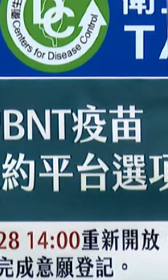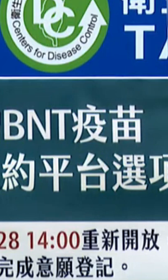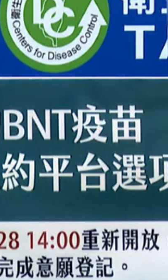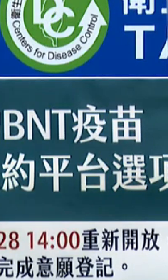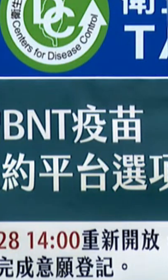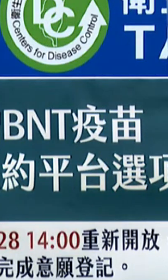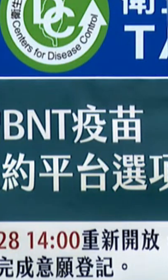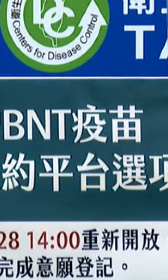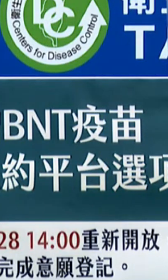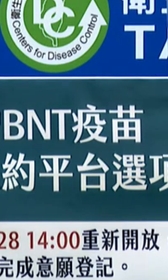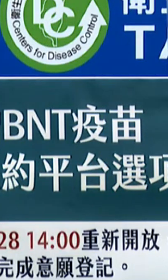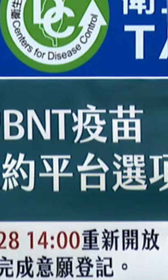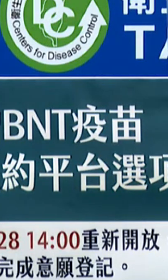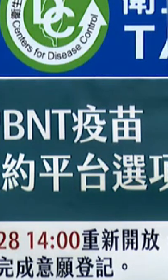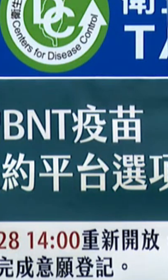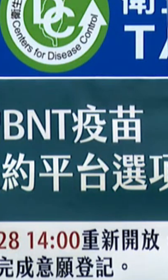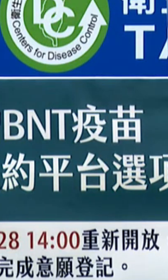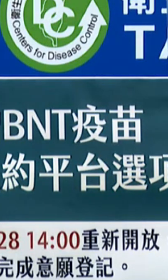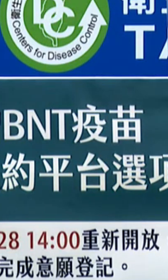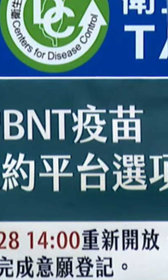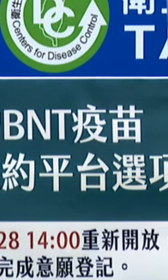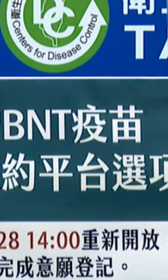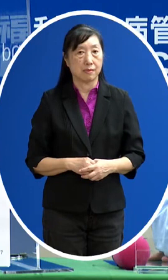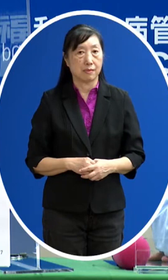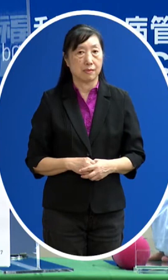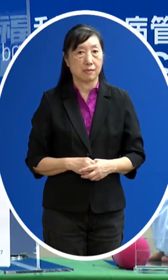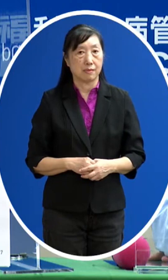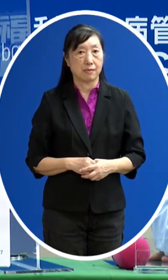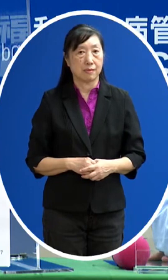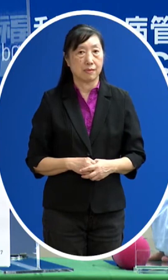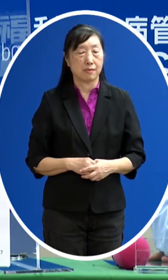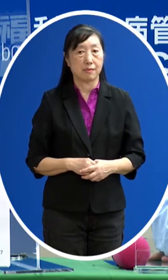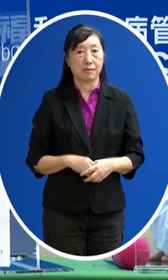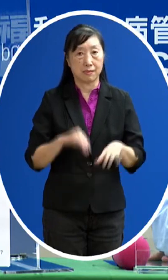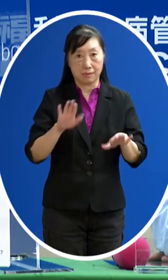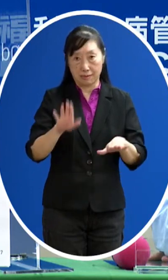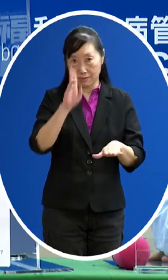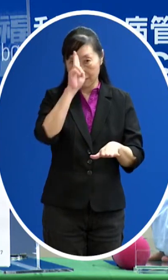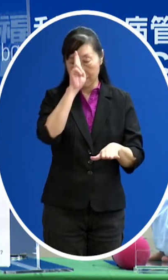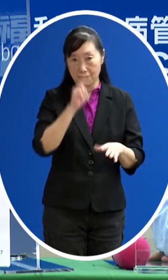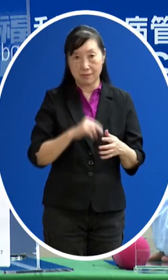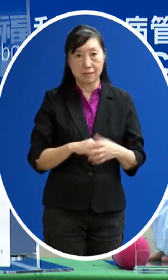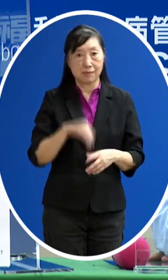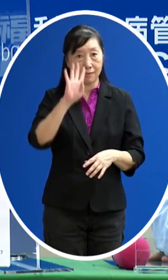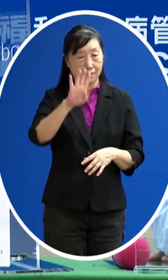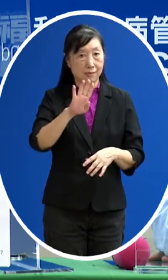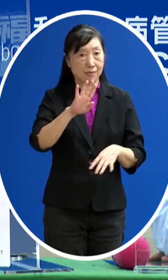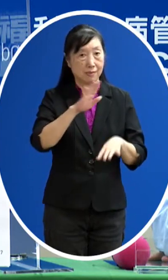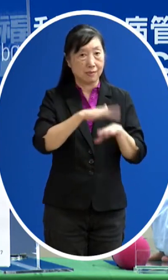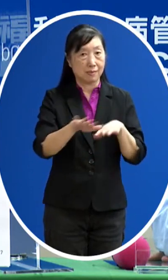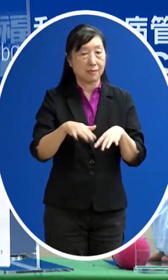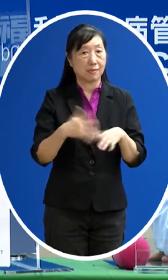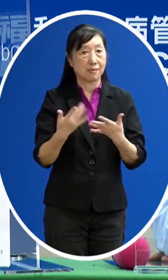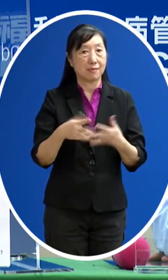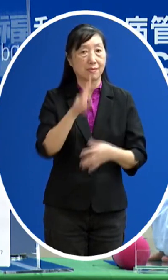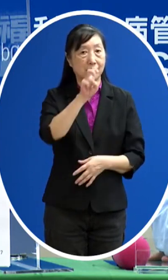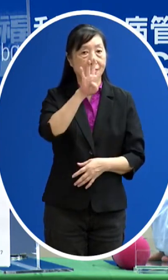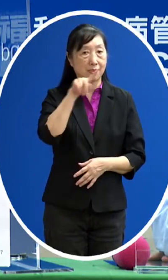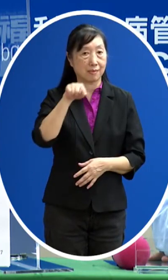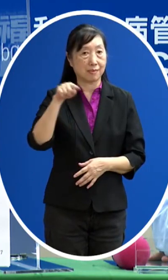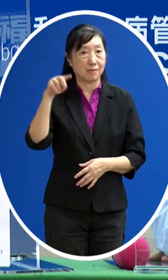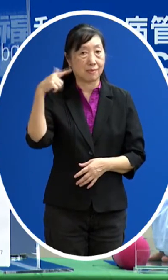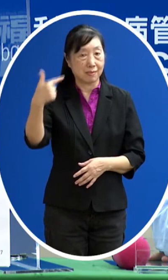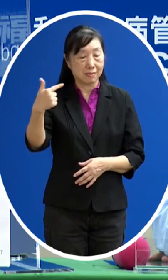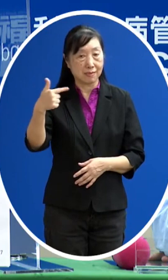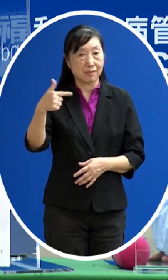請民眾盡速去完成醫院登記 今天中午我們有一批已經那個26.5萬劑